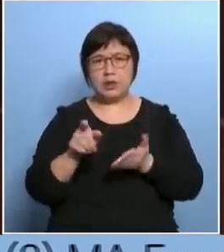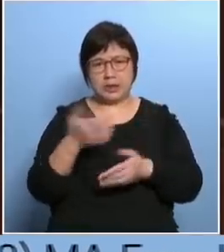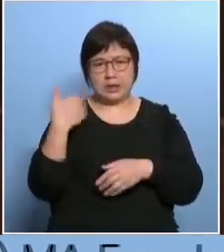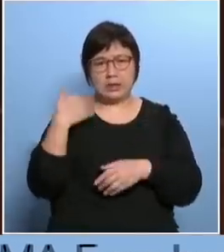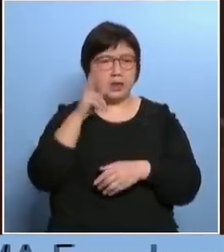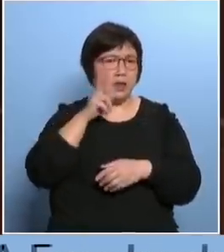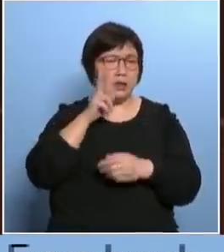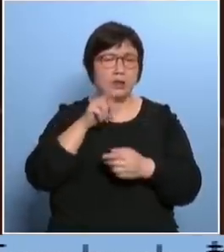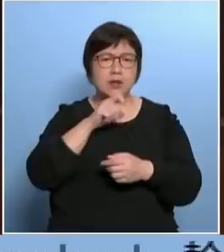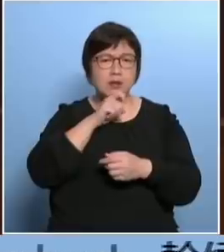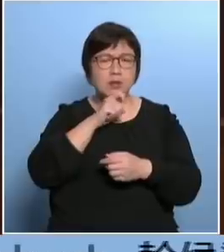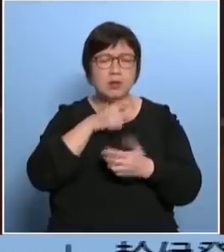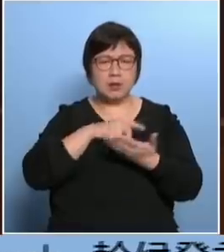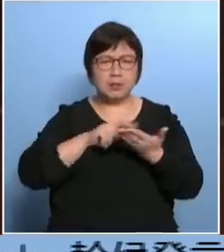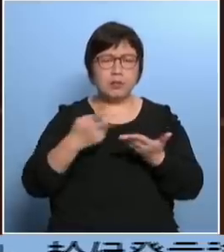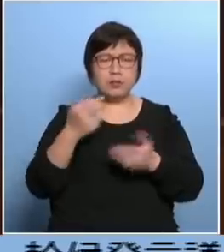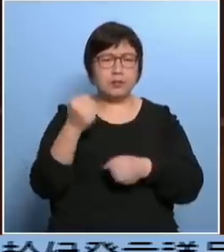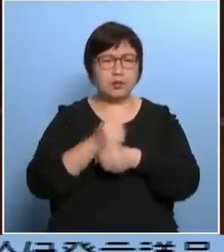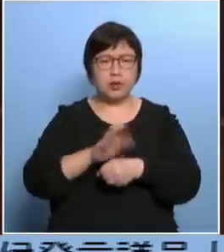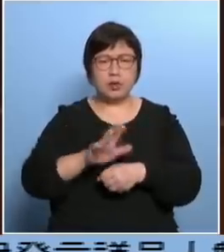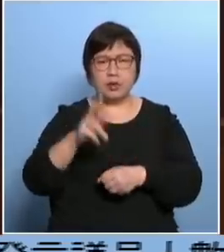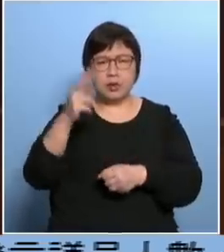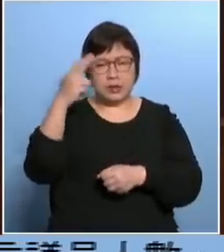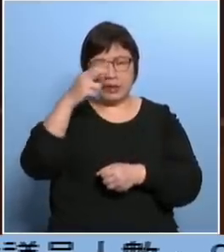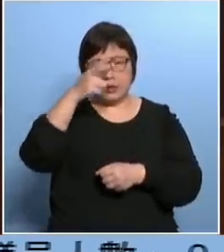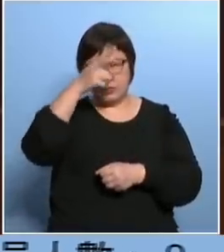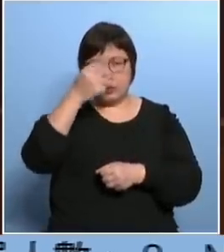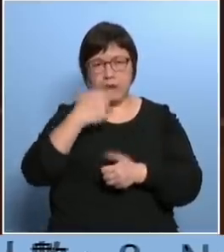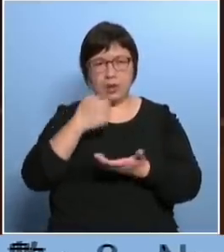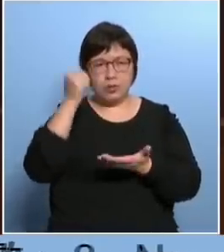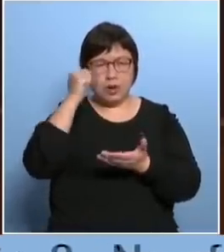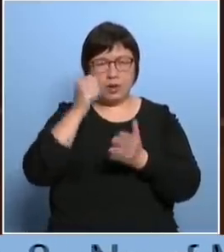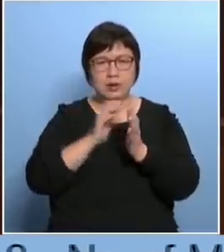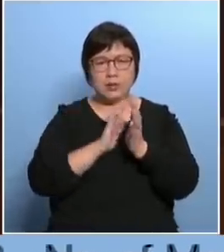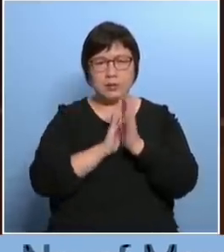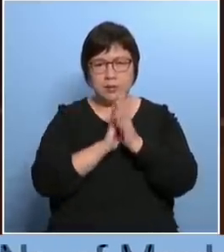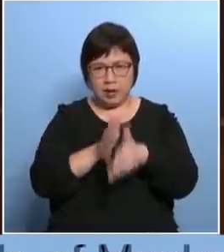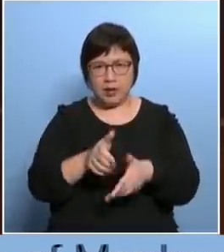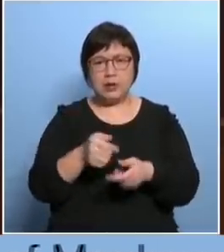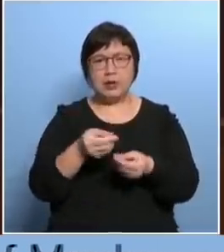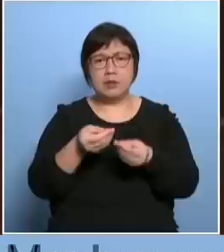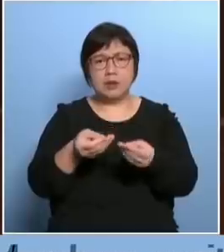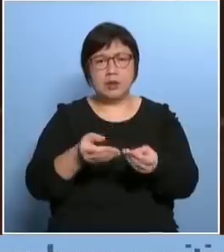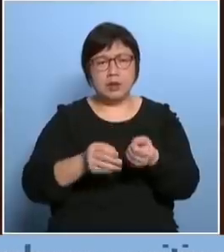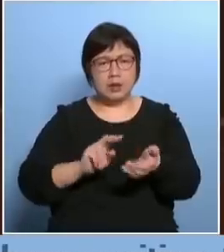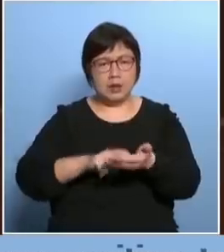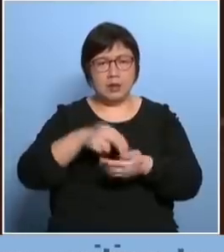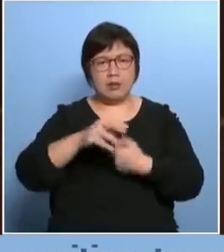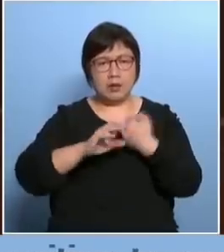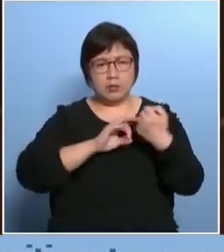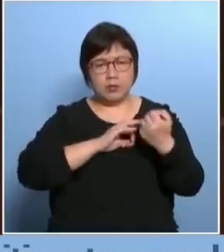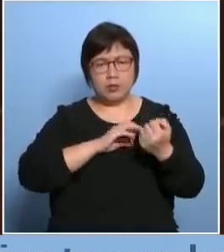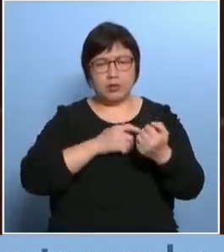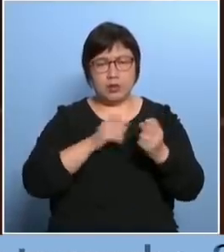那为什么你们不做这些修订经常政府说很难才有个修订可以排到上立法会给立法会有个机会给你过